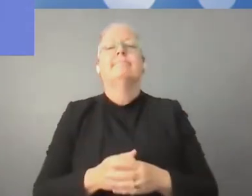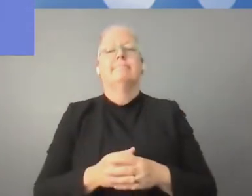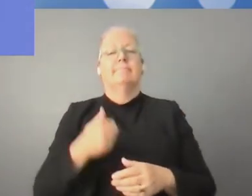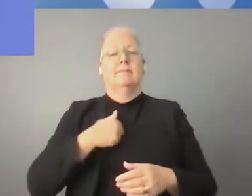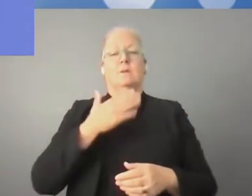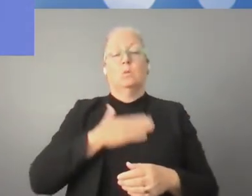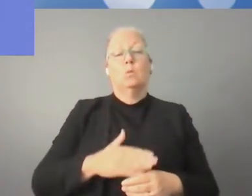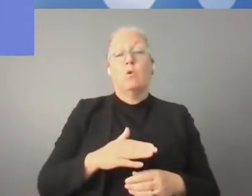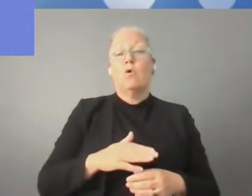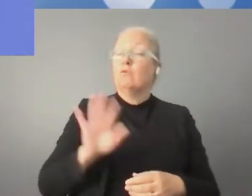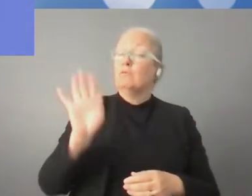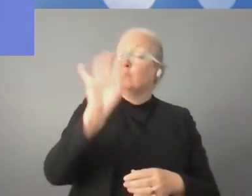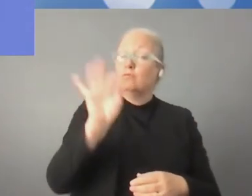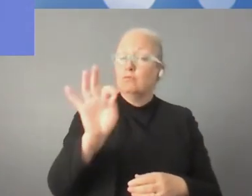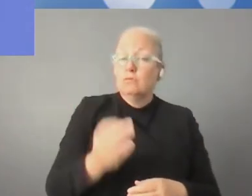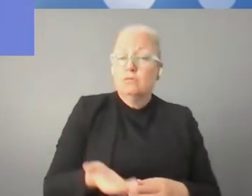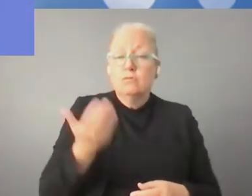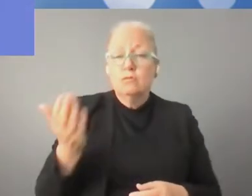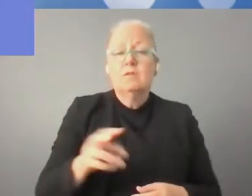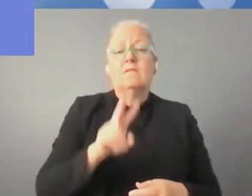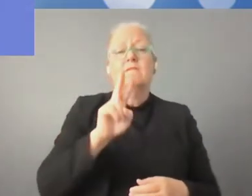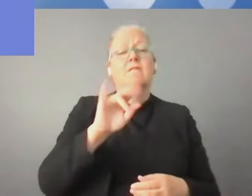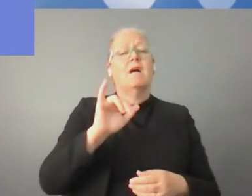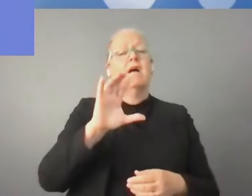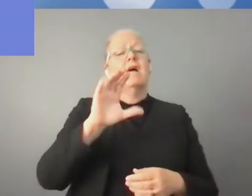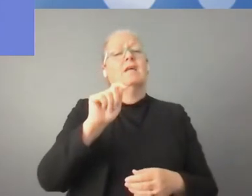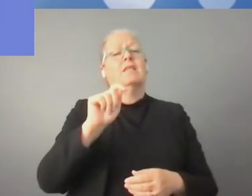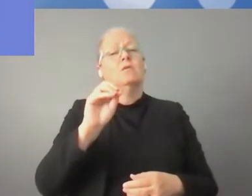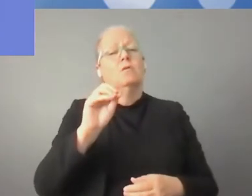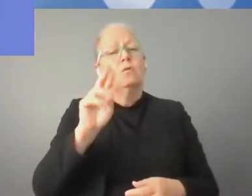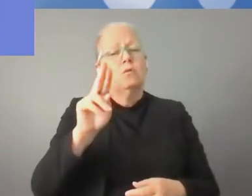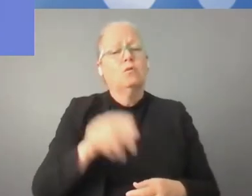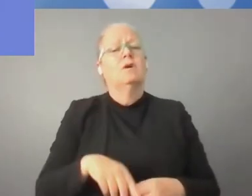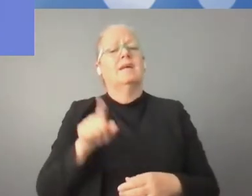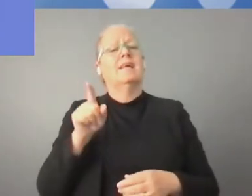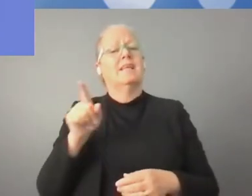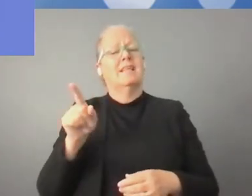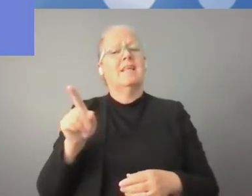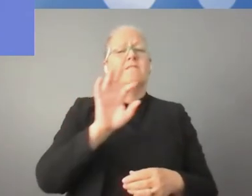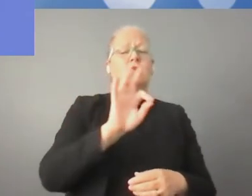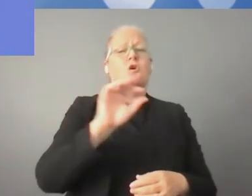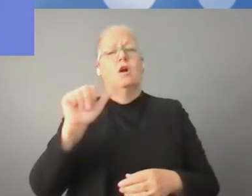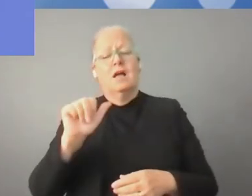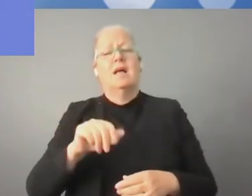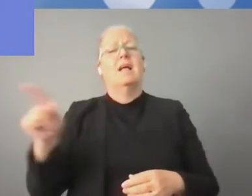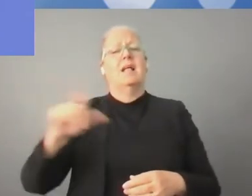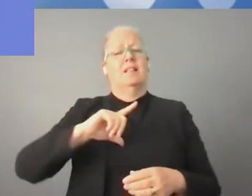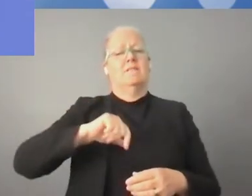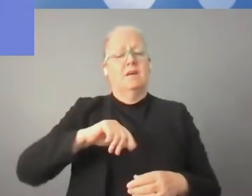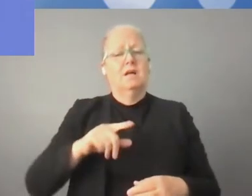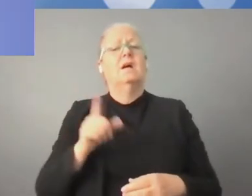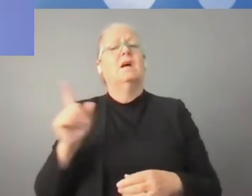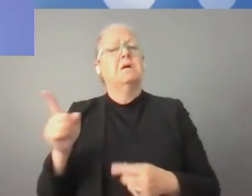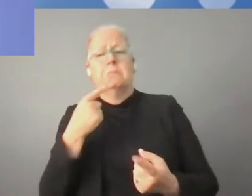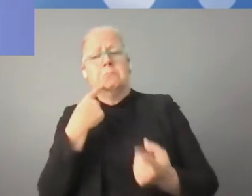poproszę o głos kolejną osobę. Pan Wiktos Makarow, specjalny wysłannik do spraw kwestii cyfrowych w Ministerstwie